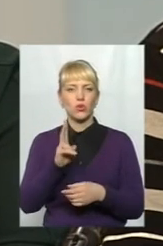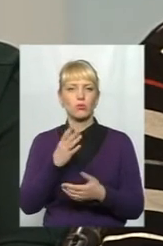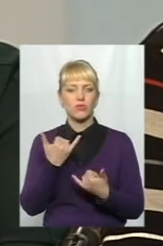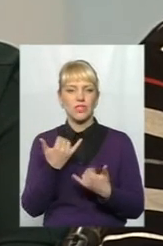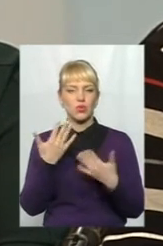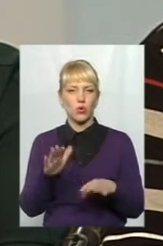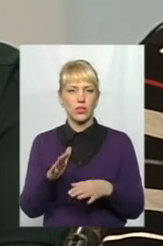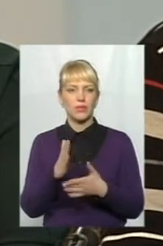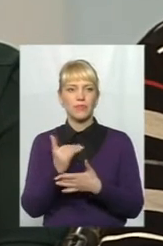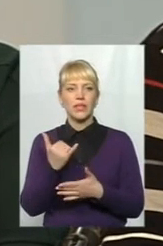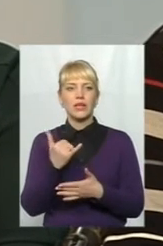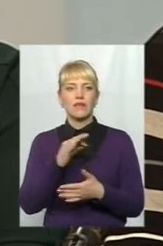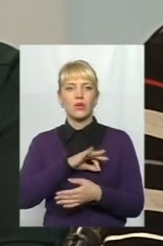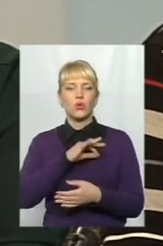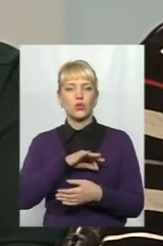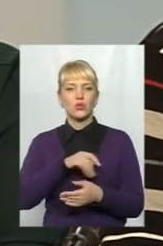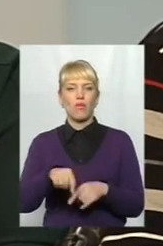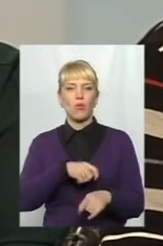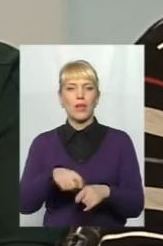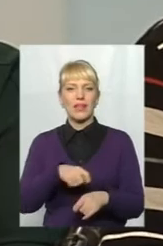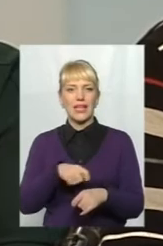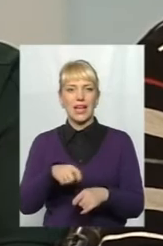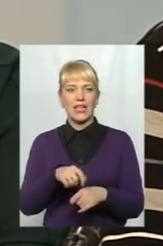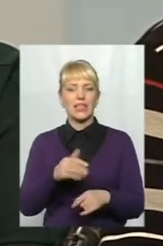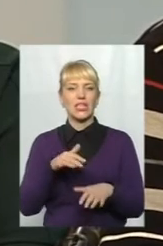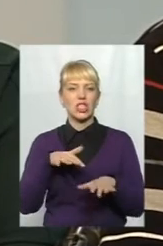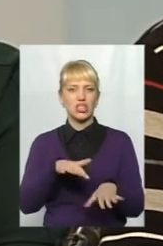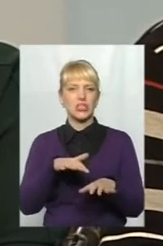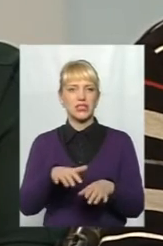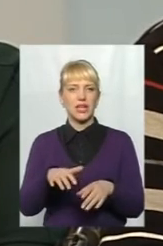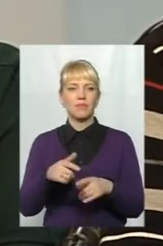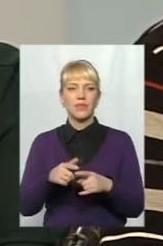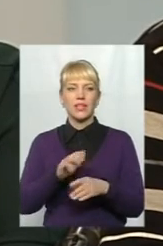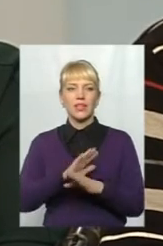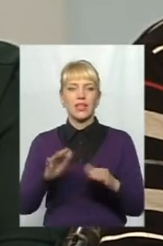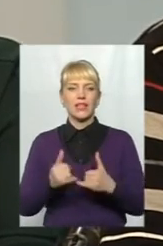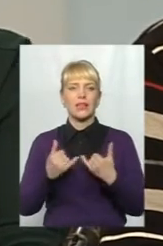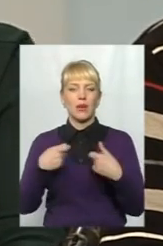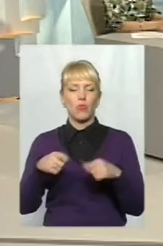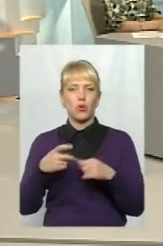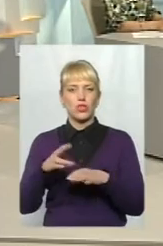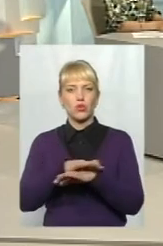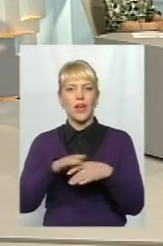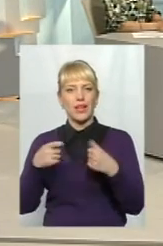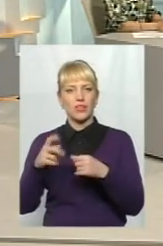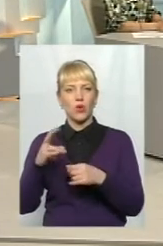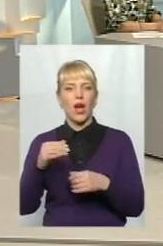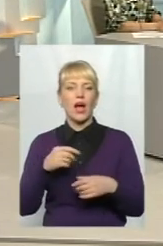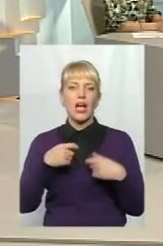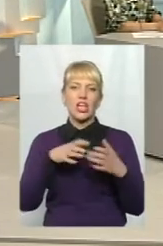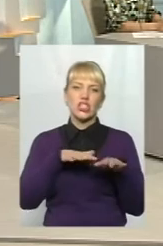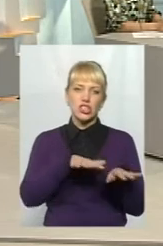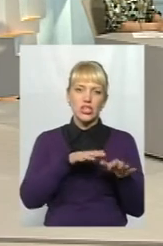сьогодні використовує матеріали і шіє вже не для продажу на ринку, а шіє для продажу у Франції.